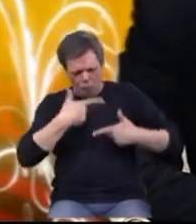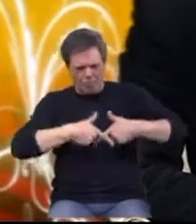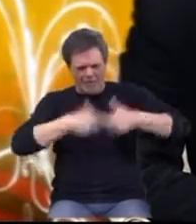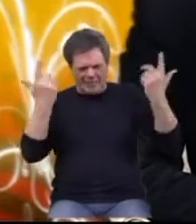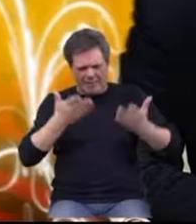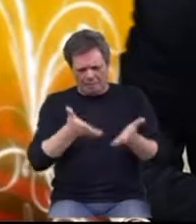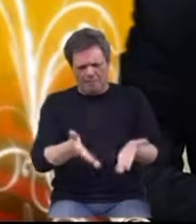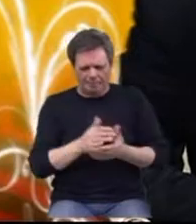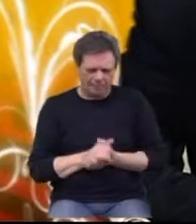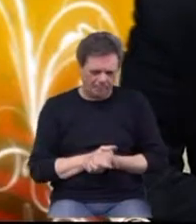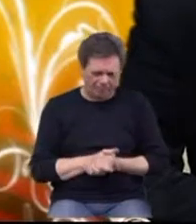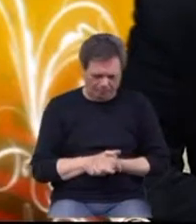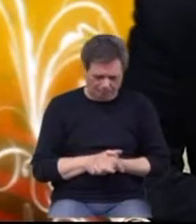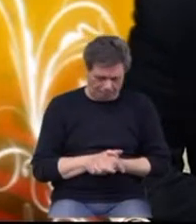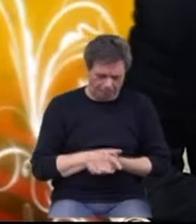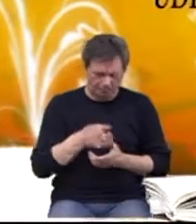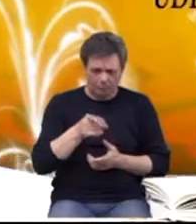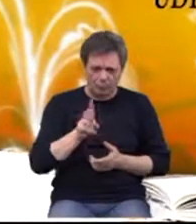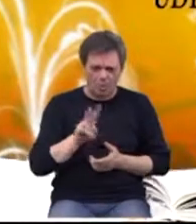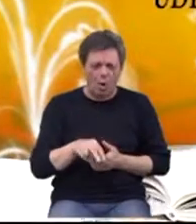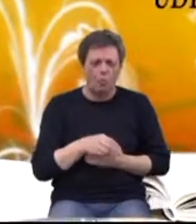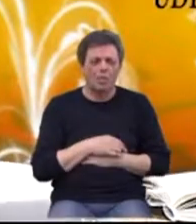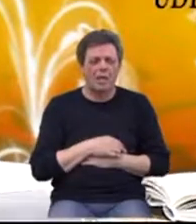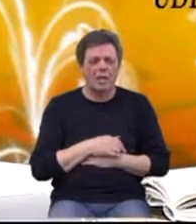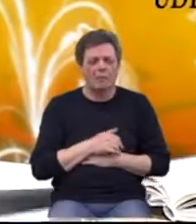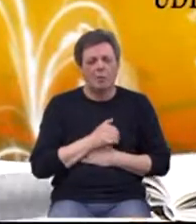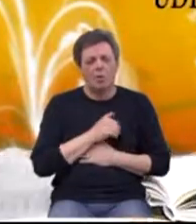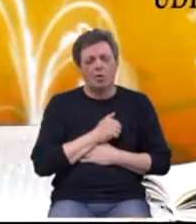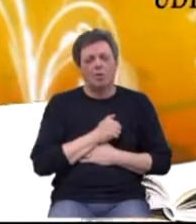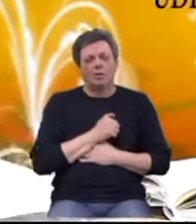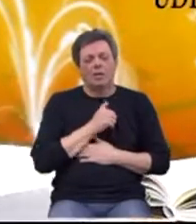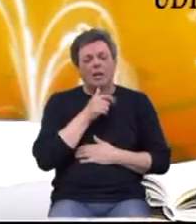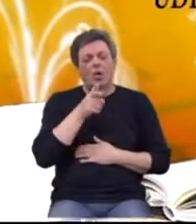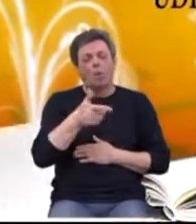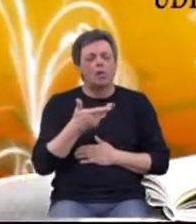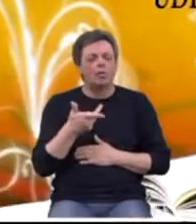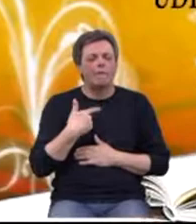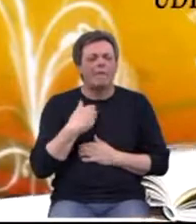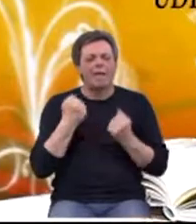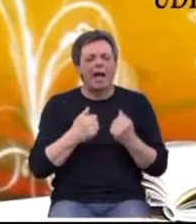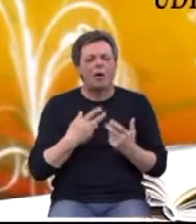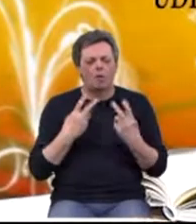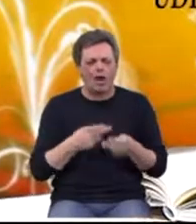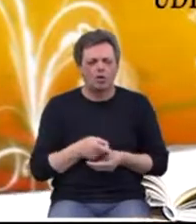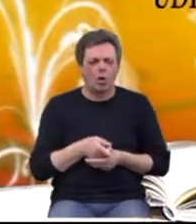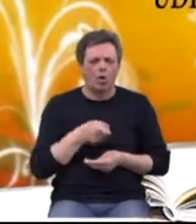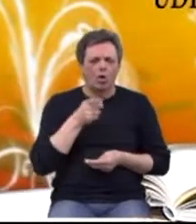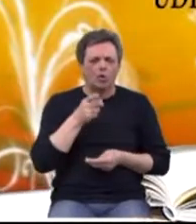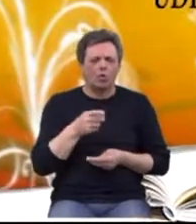A imamo unutra, isto tako, dragi gledatelj, ono što je vama jako važno. Tu su